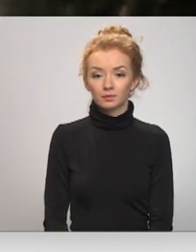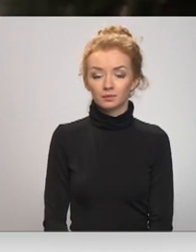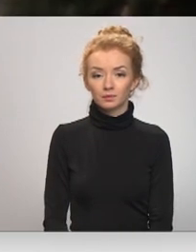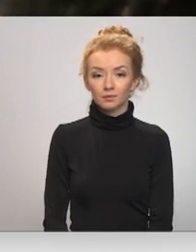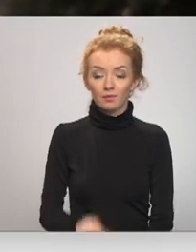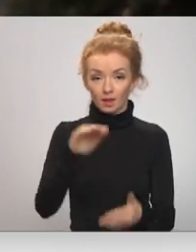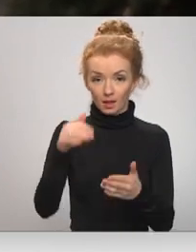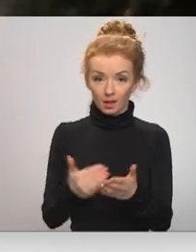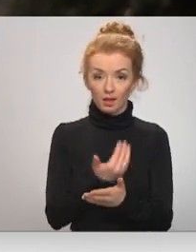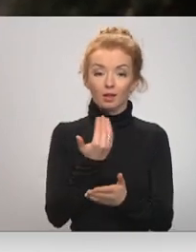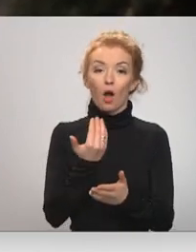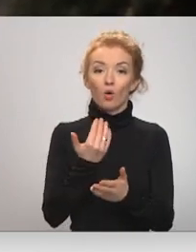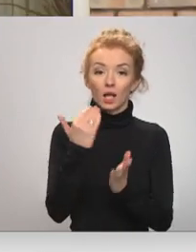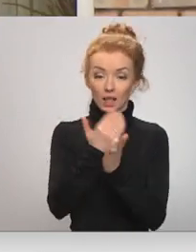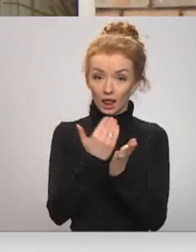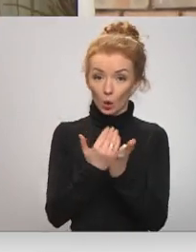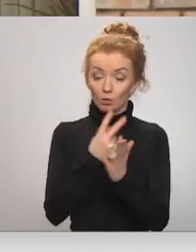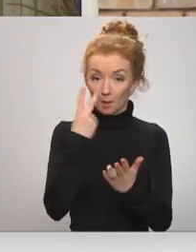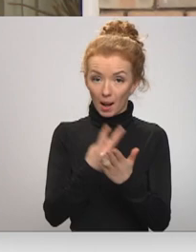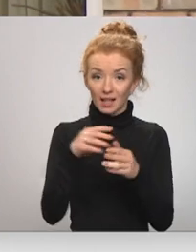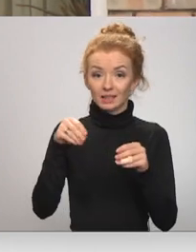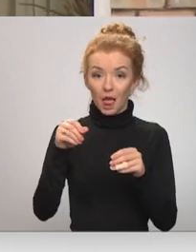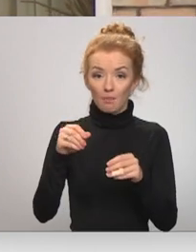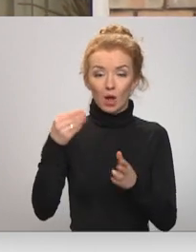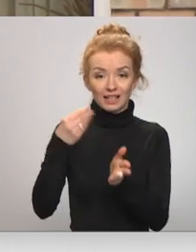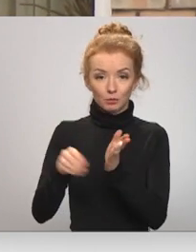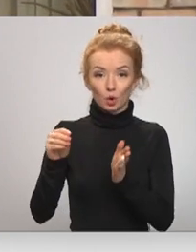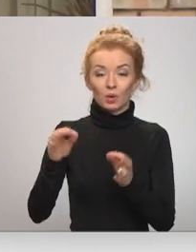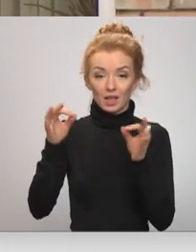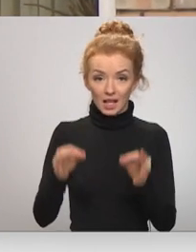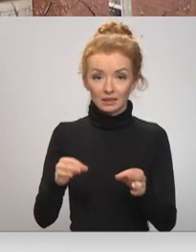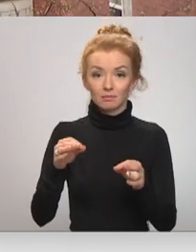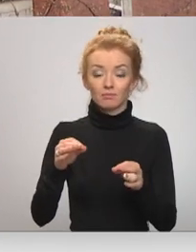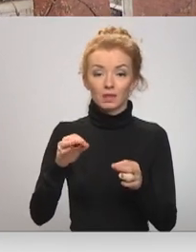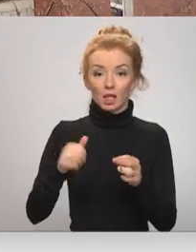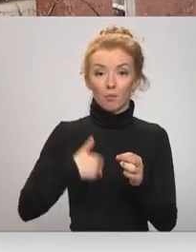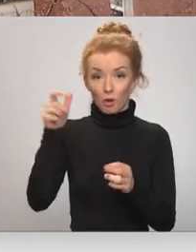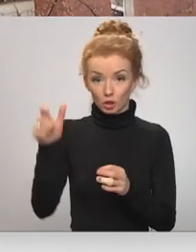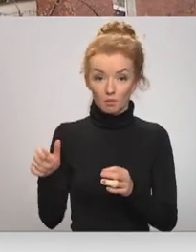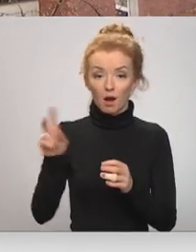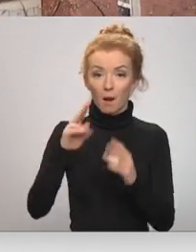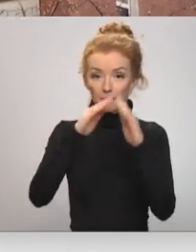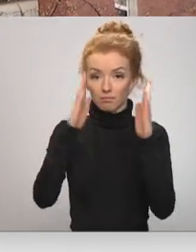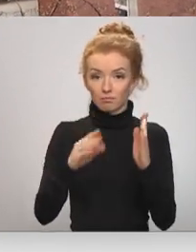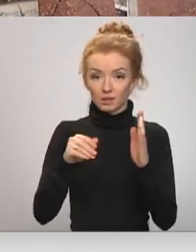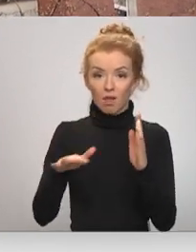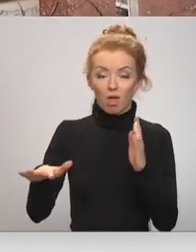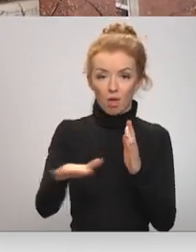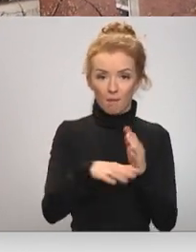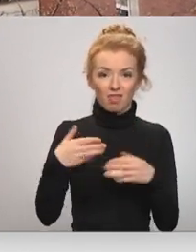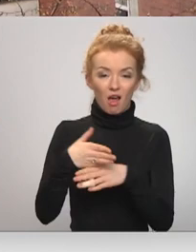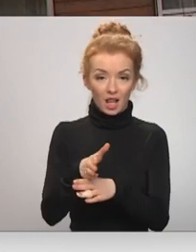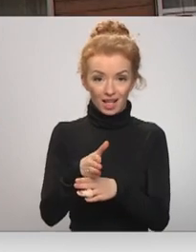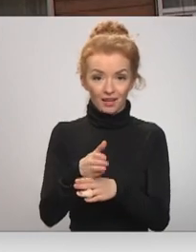Jaunais strīdzgad laikā tapušais likums paredz zemes izpirkuma tiesības dzīvokļu īpašniekiem, kur ēka atrodas uz piespiedu dalītā īpašumas